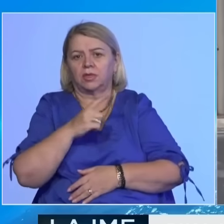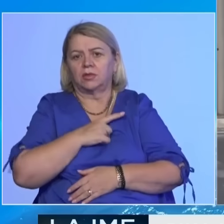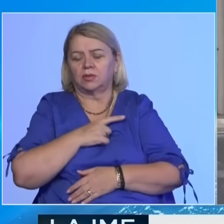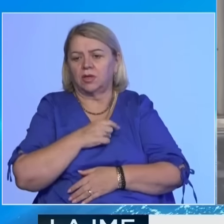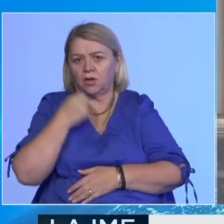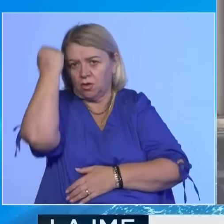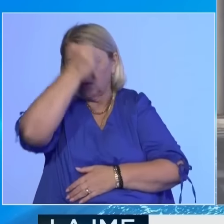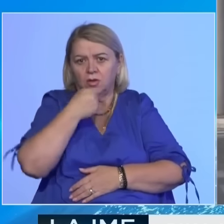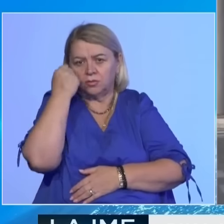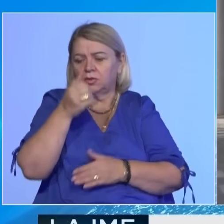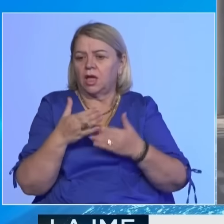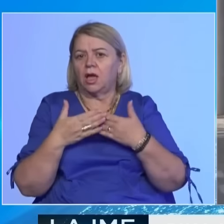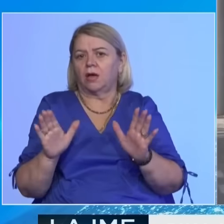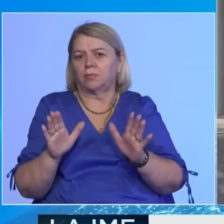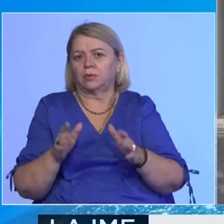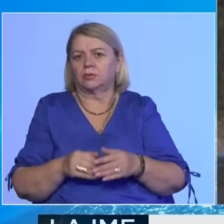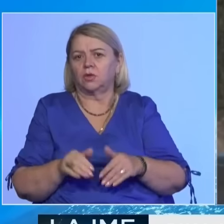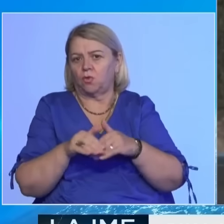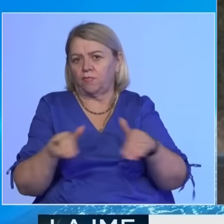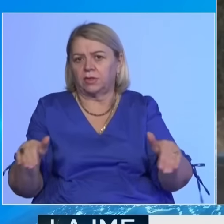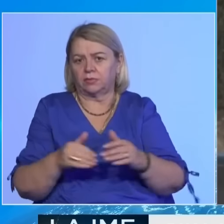Kosovare për hapje të kufirit.